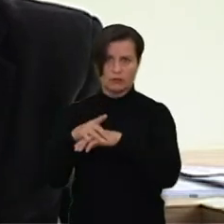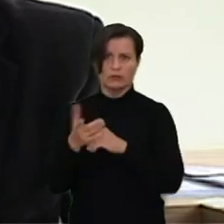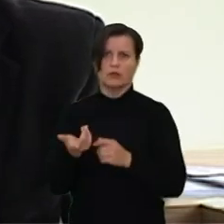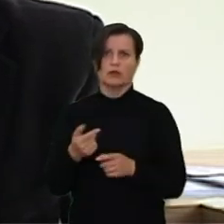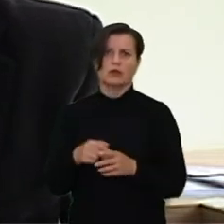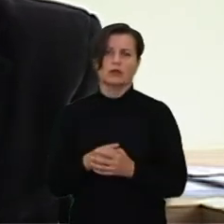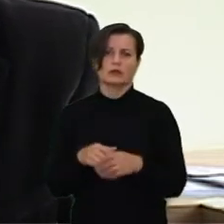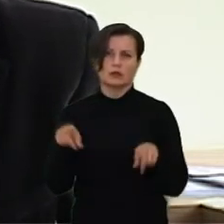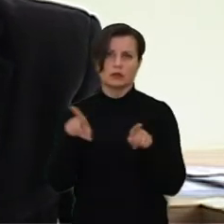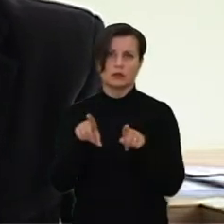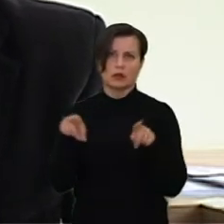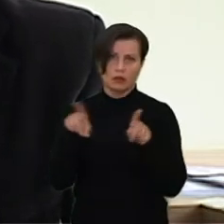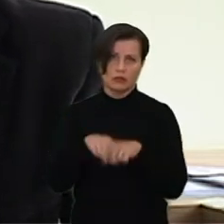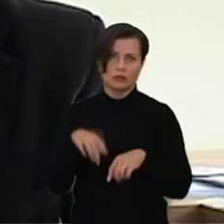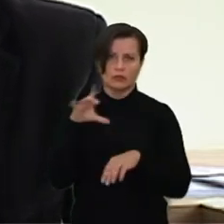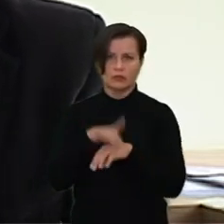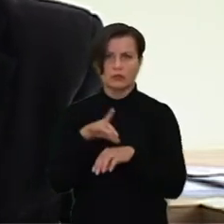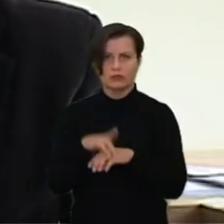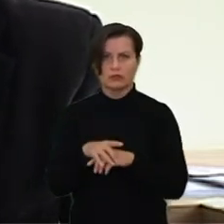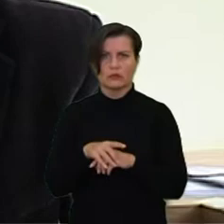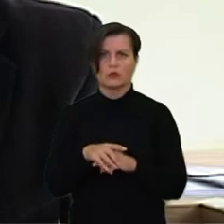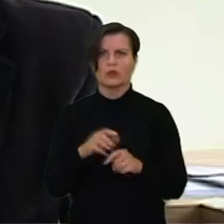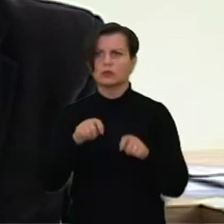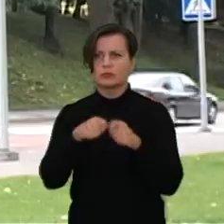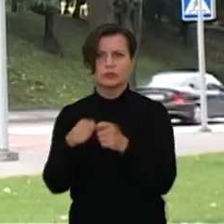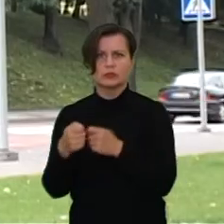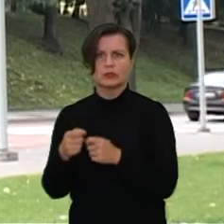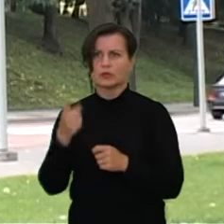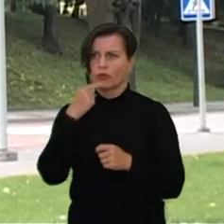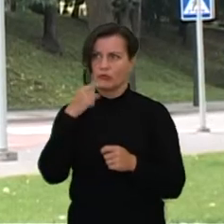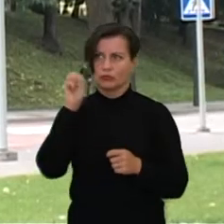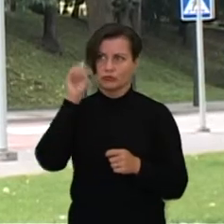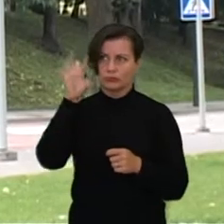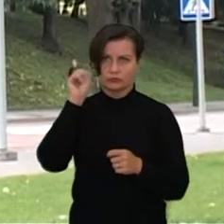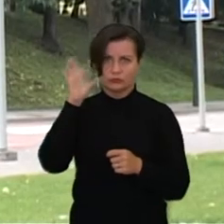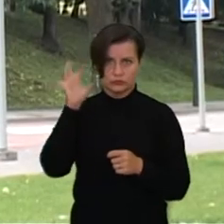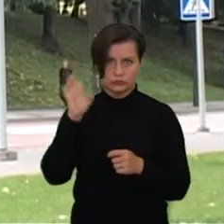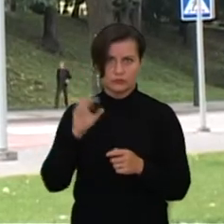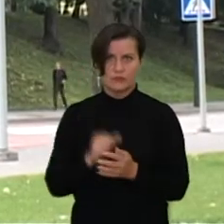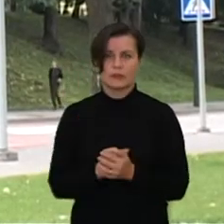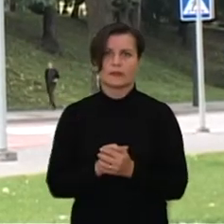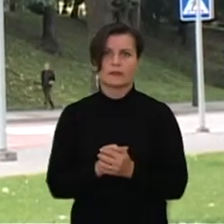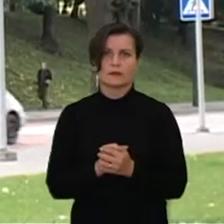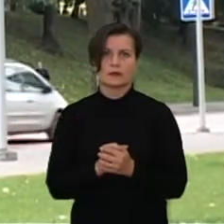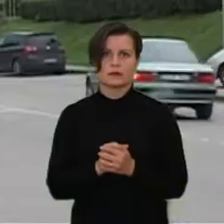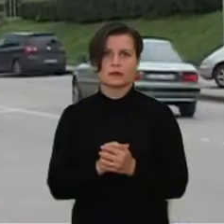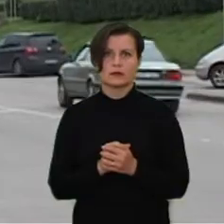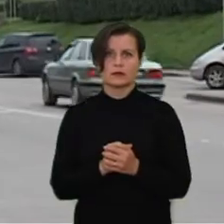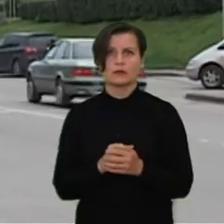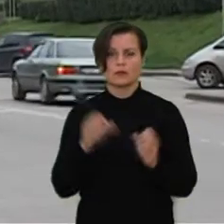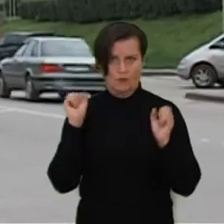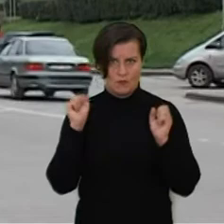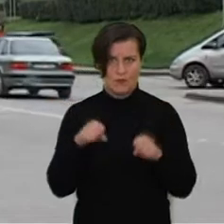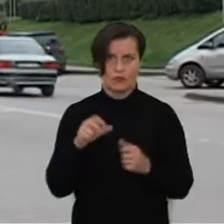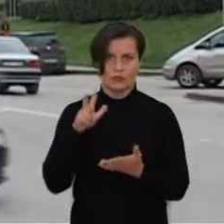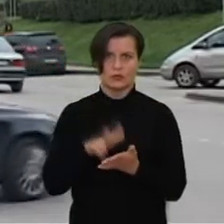užfiksuota, taip pat užfiksuoja nemažai vairuotojų pažeidinėjančių raudono šviesaforo signalą, taip pat galiu